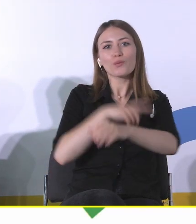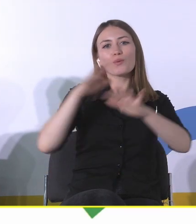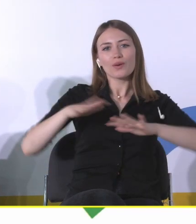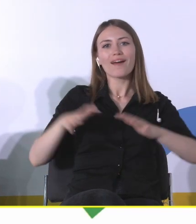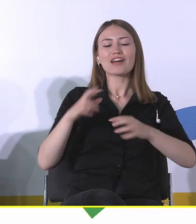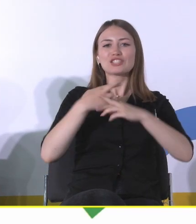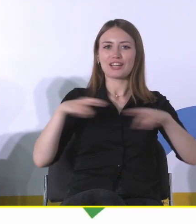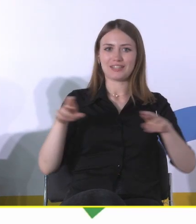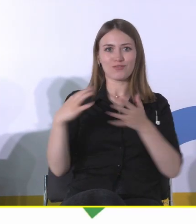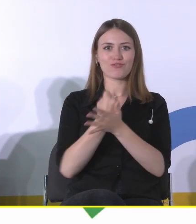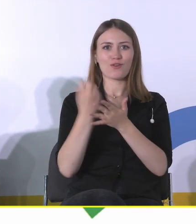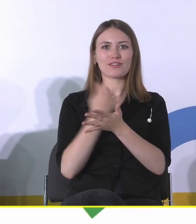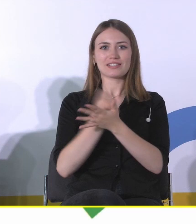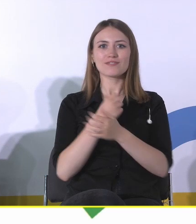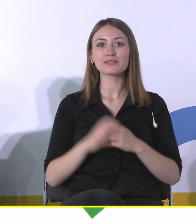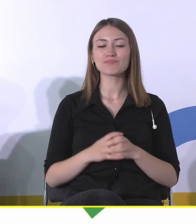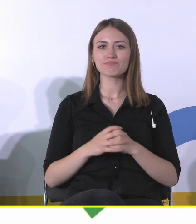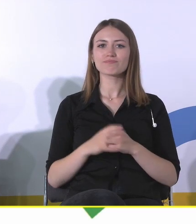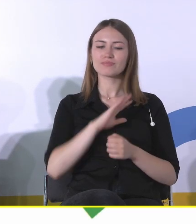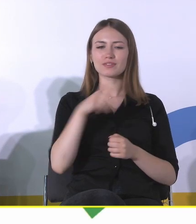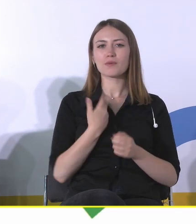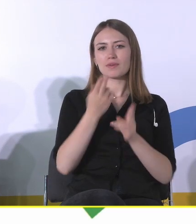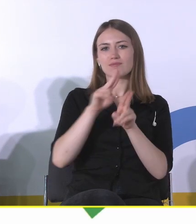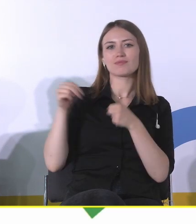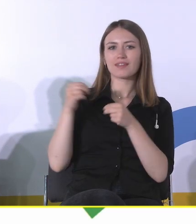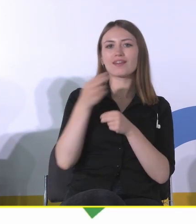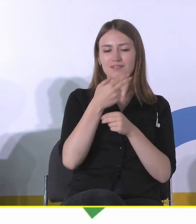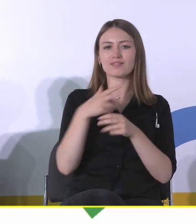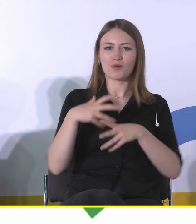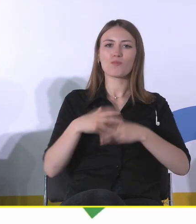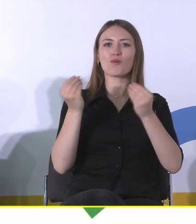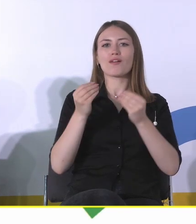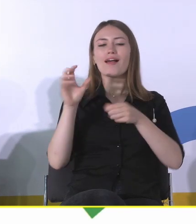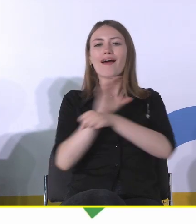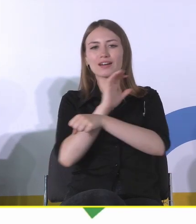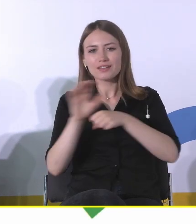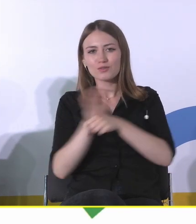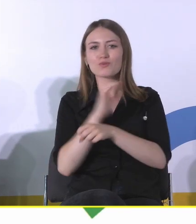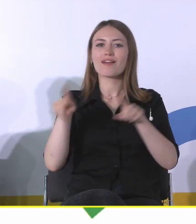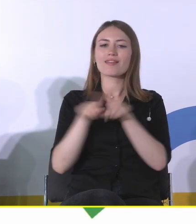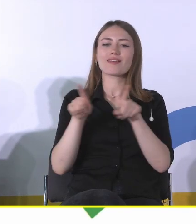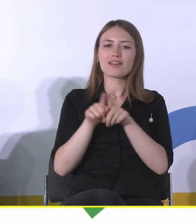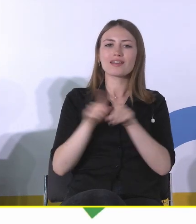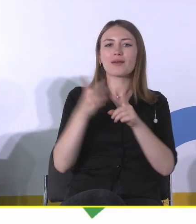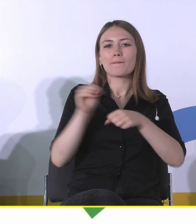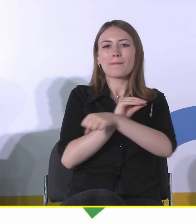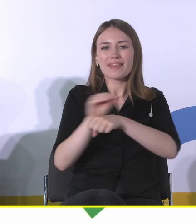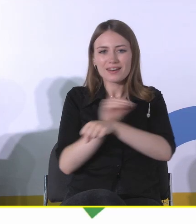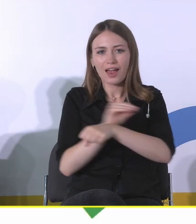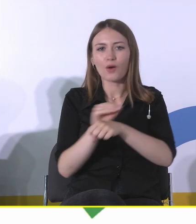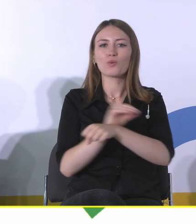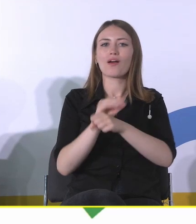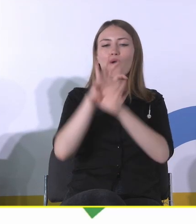tutaj wracamy do komercjalizacji i architektury, i materiałów, i w ogóle budowania